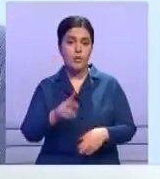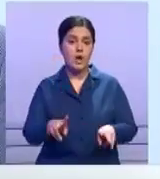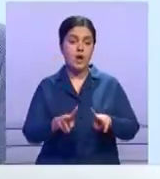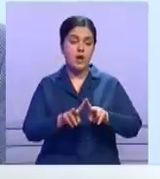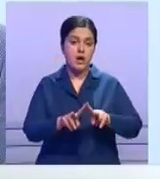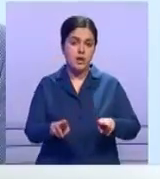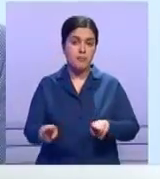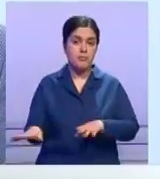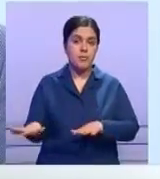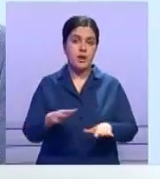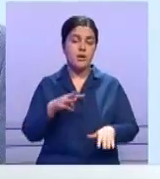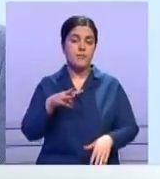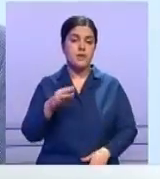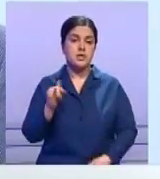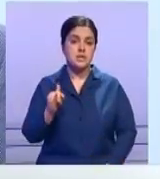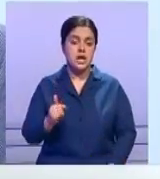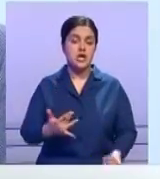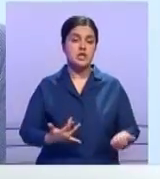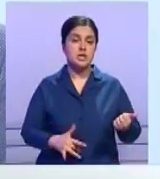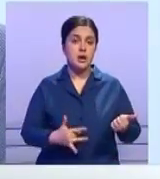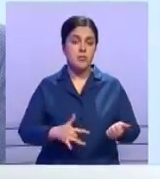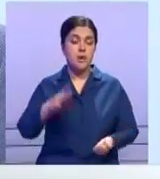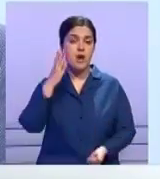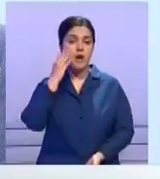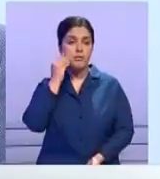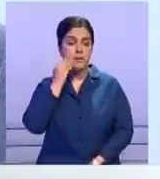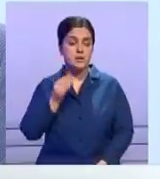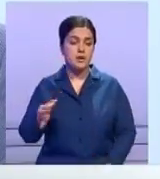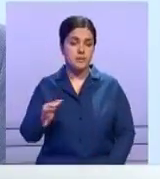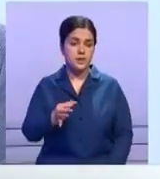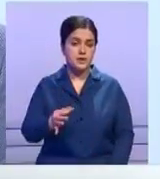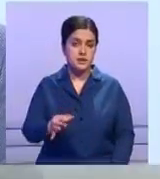мероприятия в Магистаусской, Жамбылской, Алматинской областях.